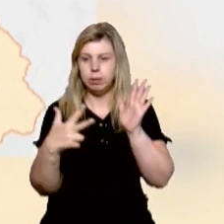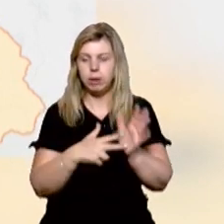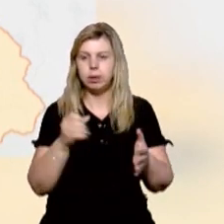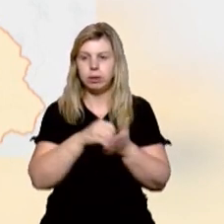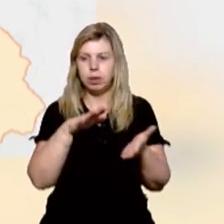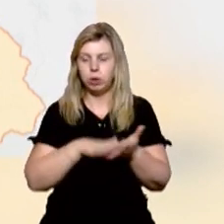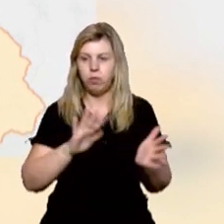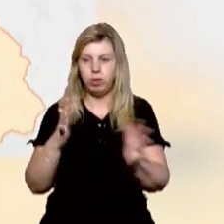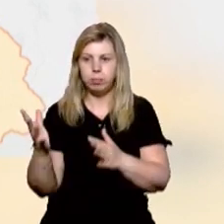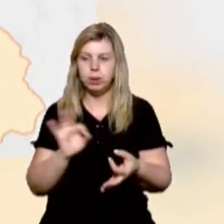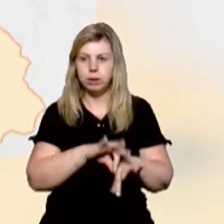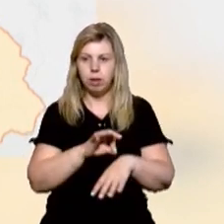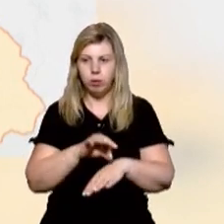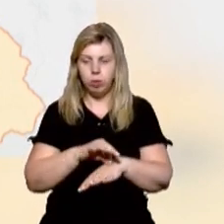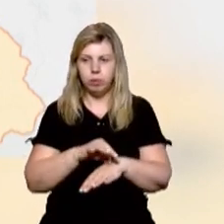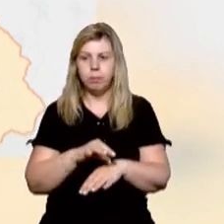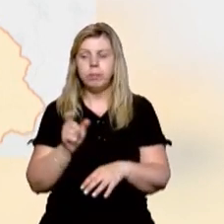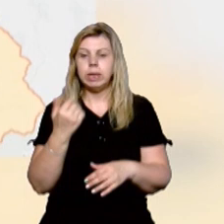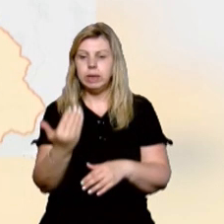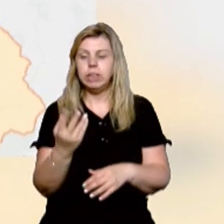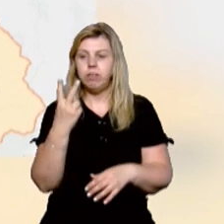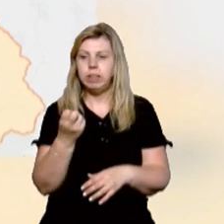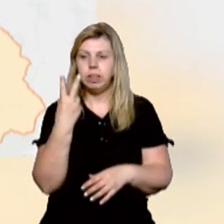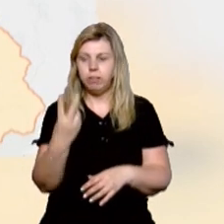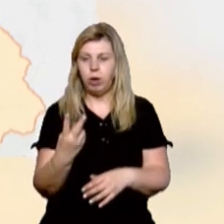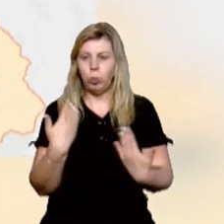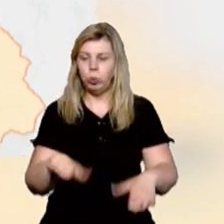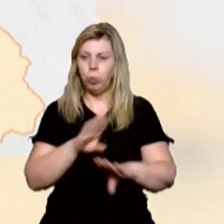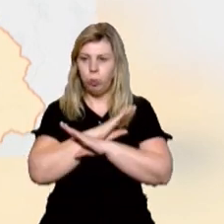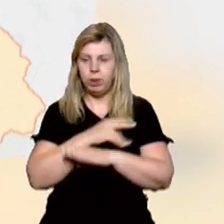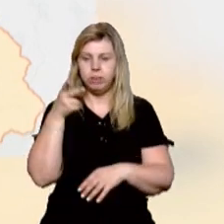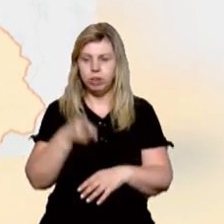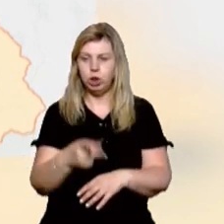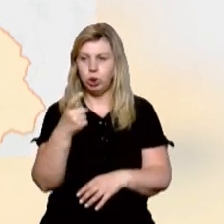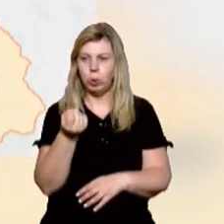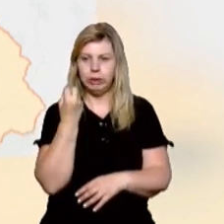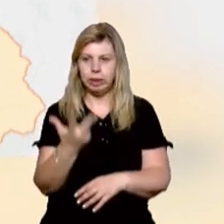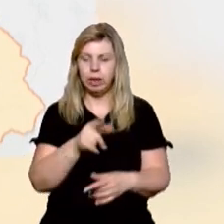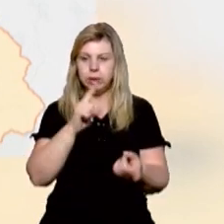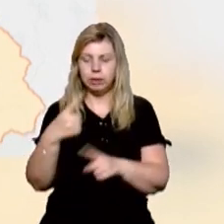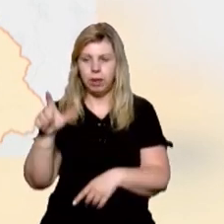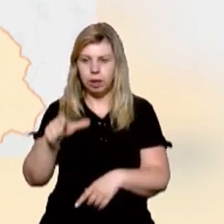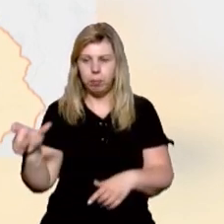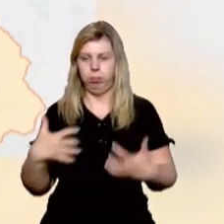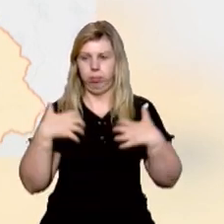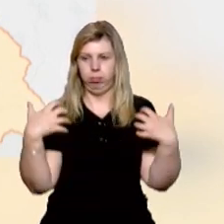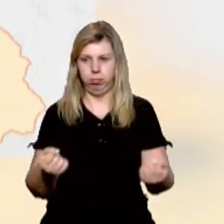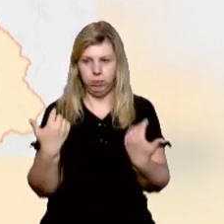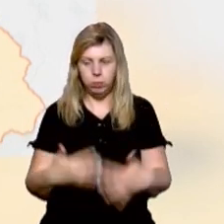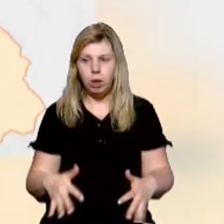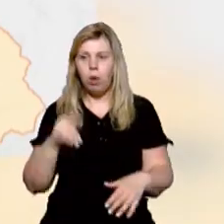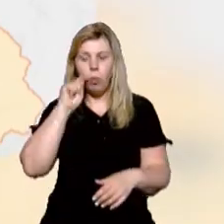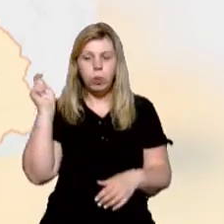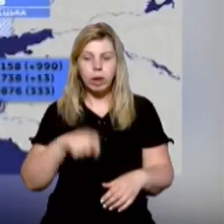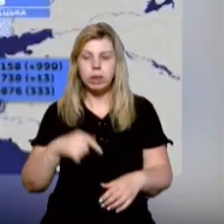зареєстрованих випадків захворювання. З них 202 людей померли, 2113 закарпатців одужали. В